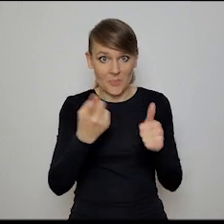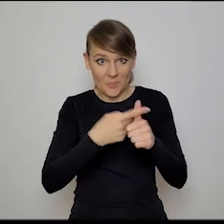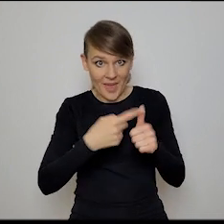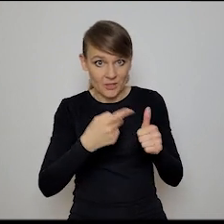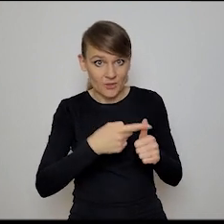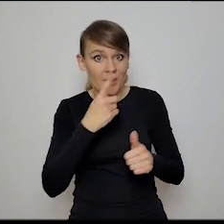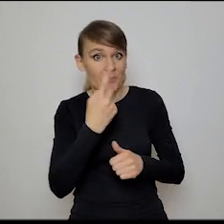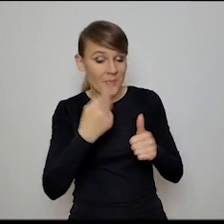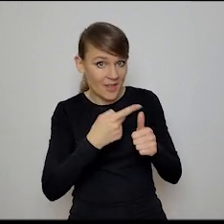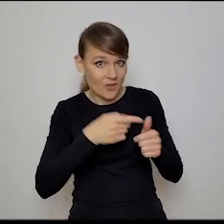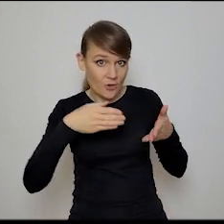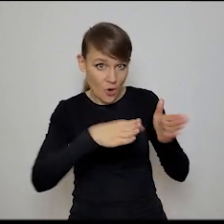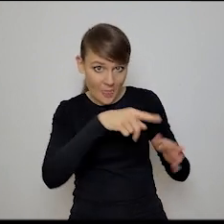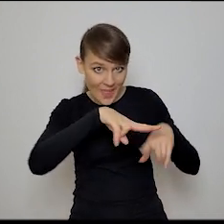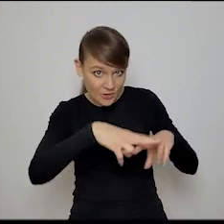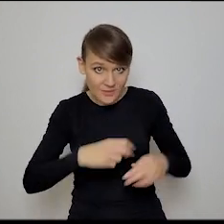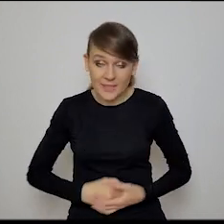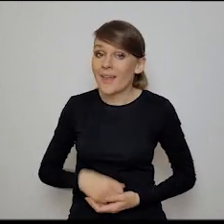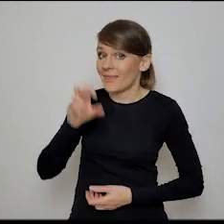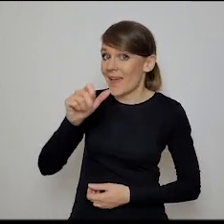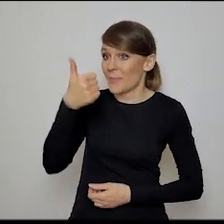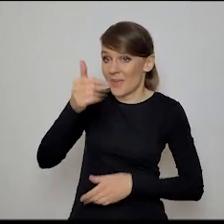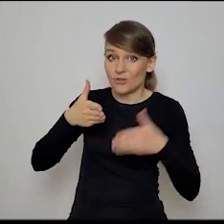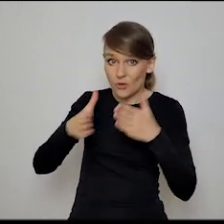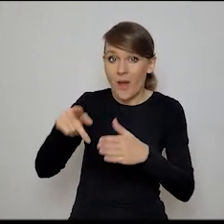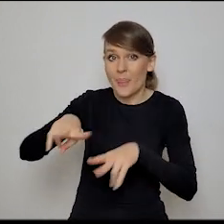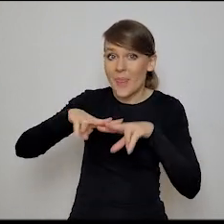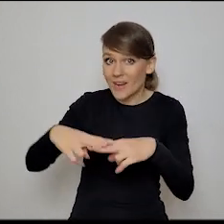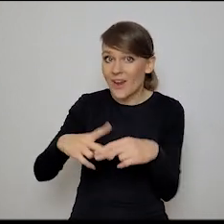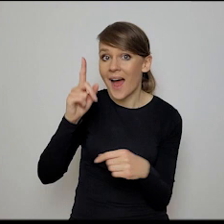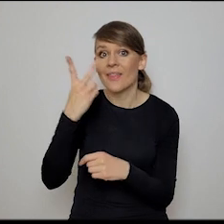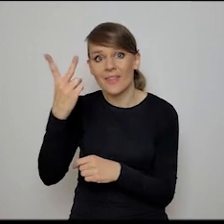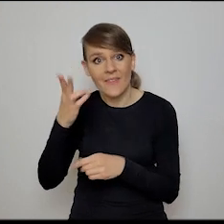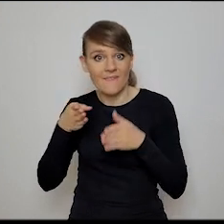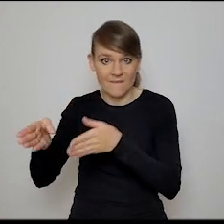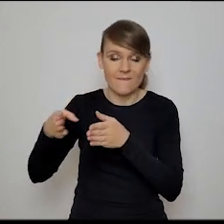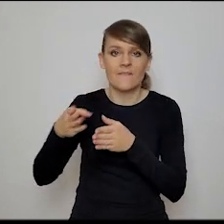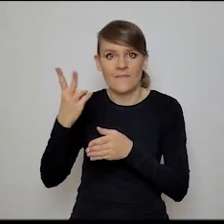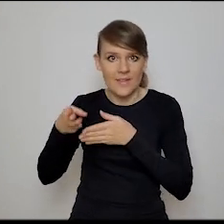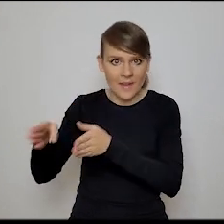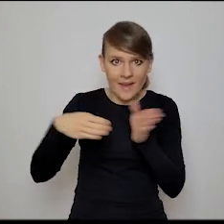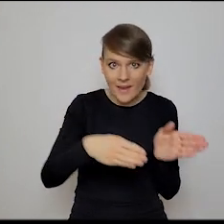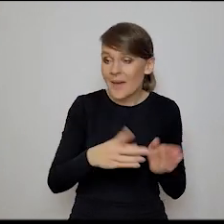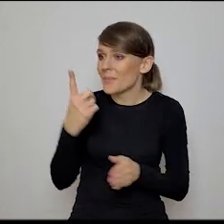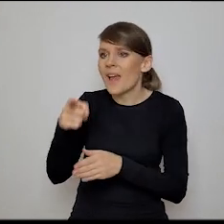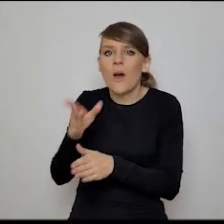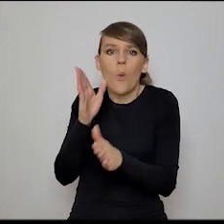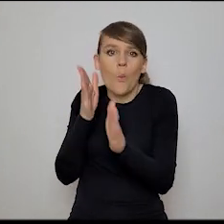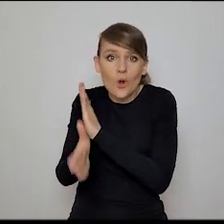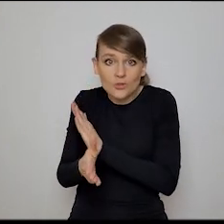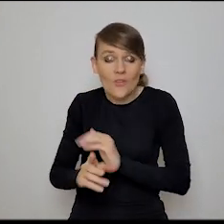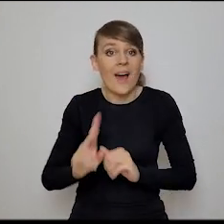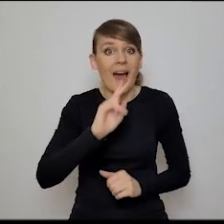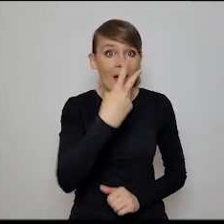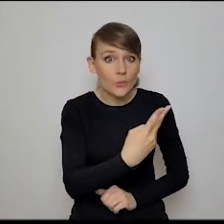rozumiem, tak? Pierwsza droga to jest taka narzędziowa, ale ona właśnie jest dwutorowa, bo tu chciałam powiedzieć, że jedna to jest uproszczona wersja, druga to jest jakieś rozpoczęcie